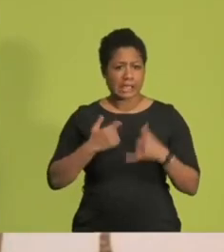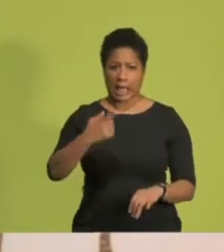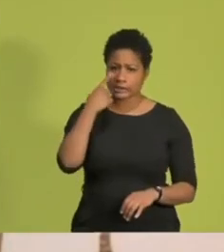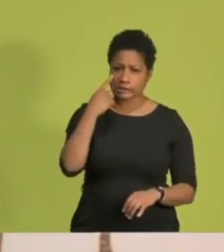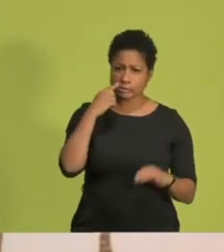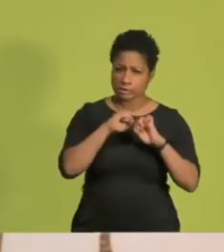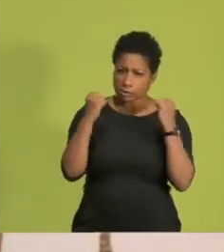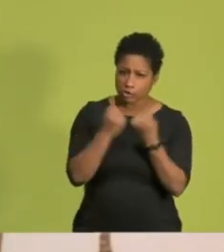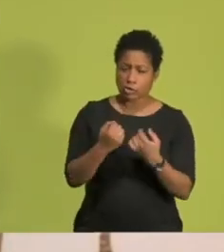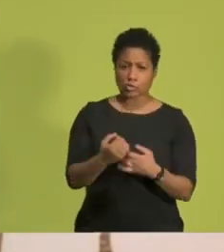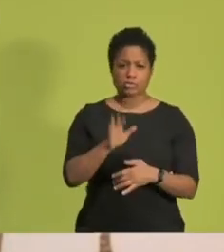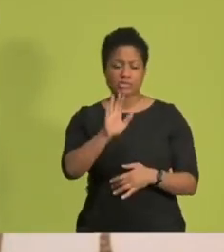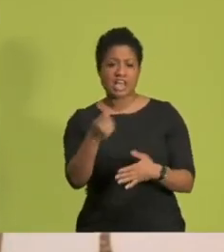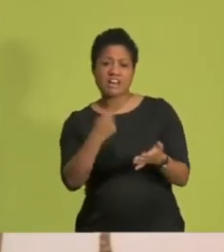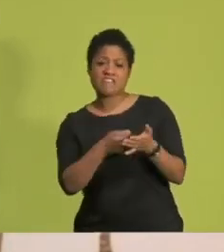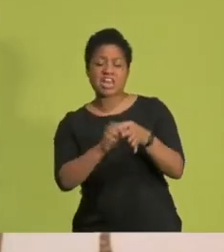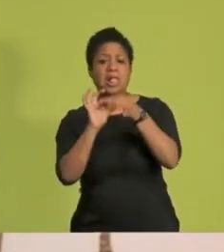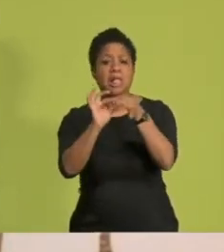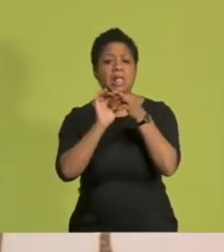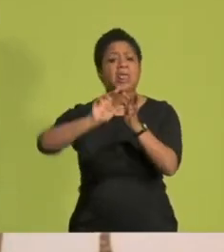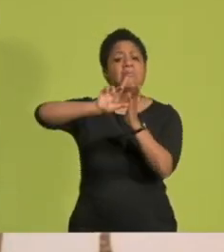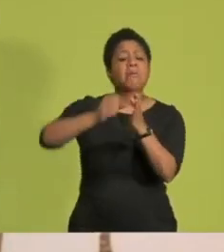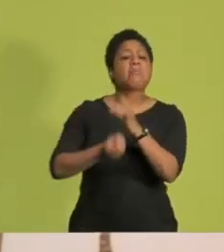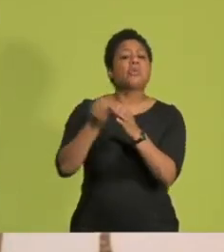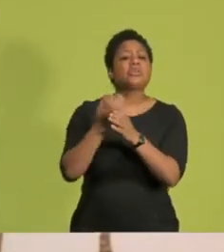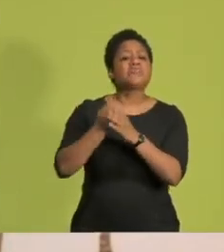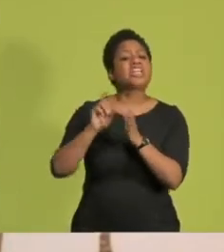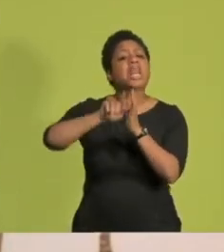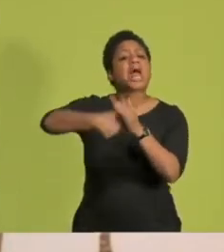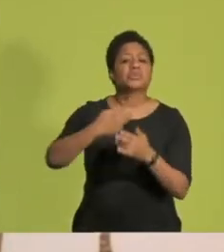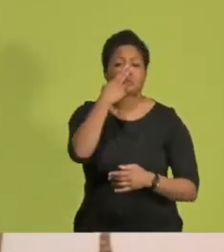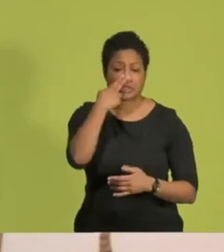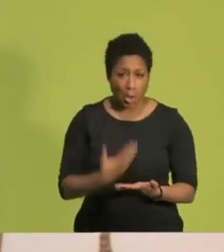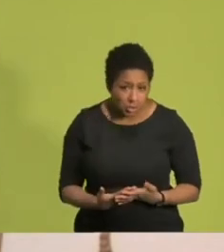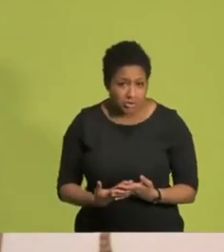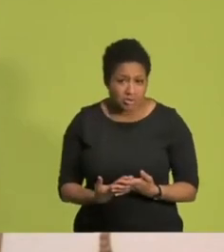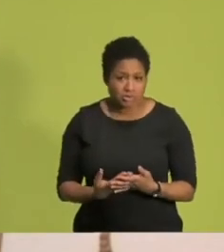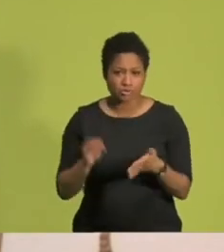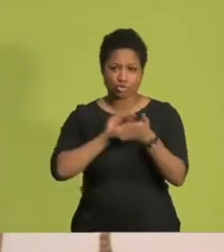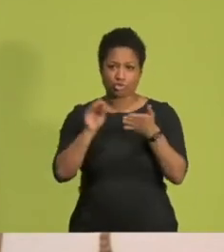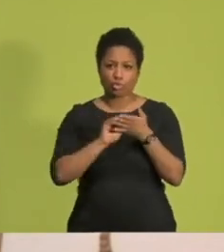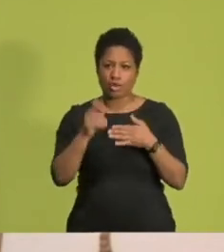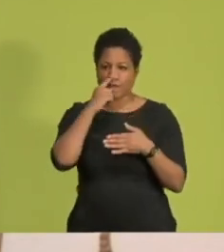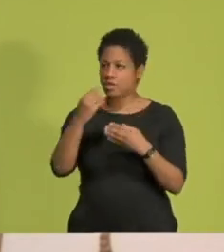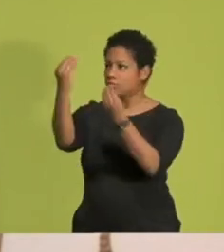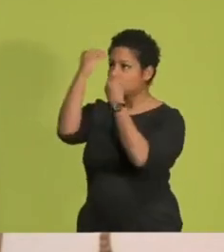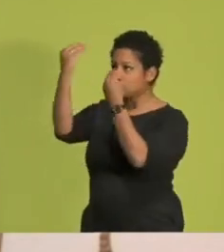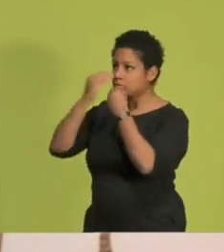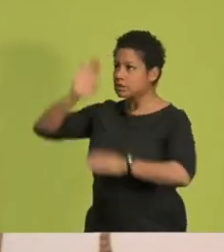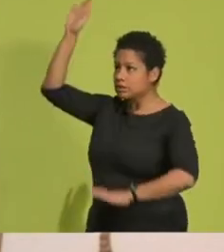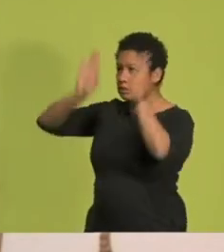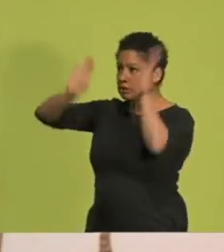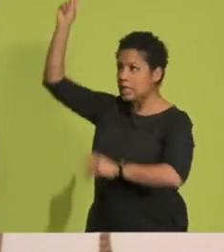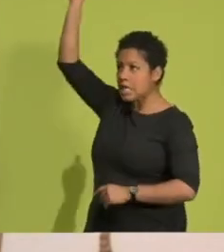in der dein Wert an deiner Produktivität gemessen wird. Übertragen auf die Schule heißt das, wenn du im Unterricht nicht performst,